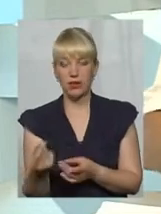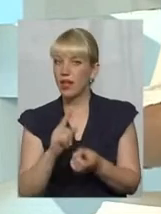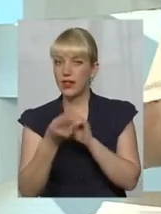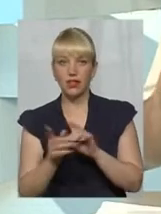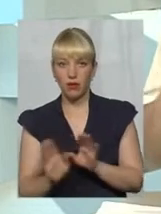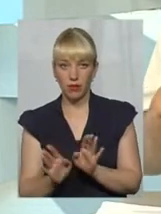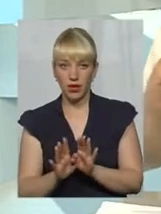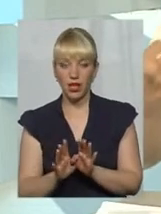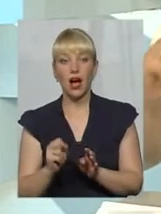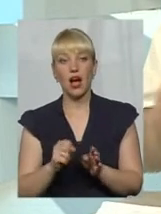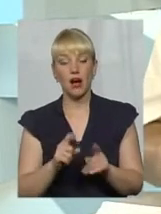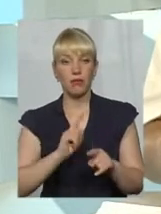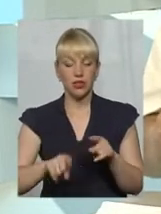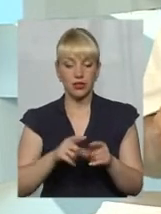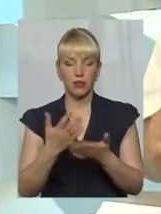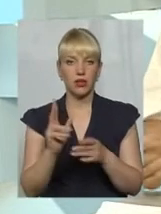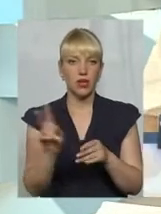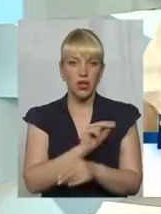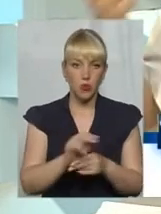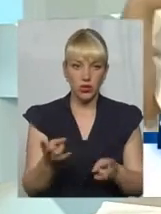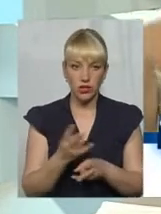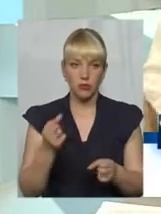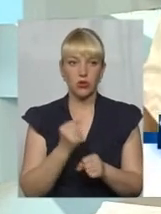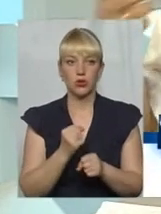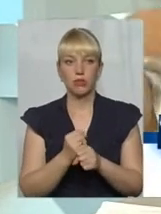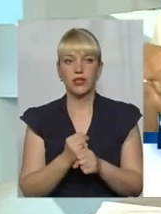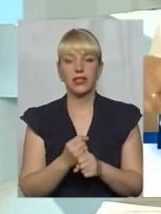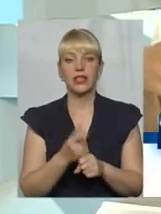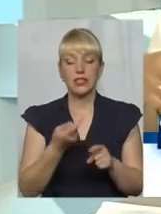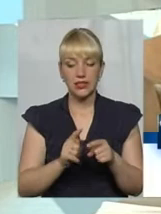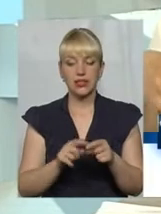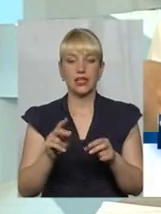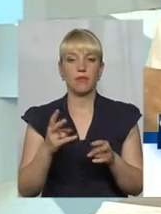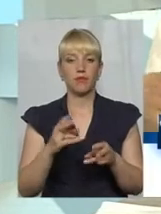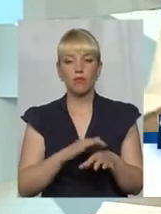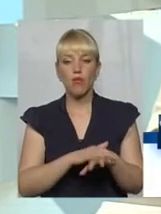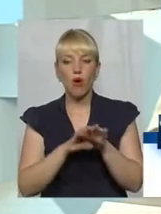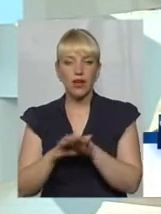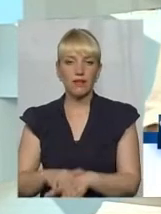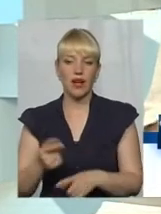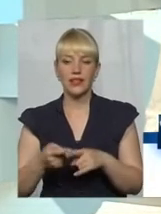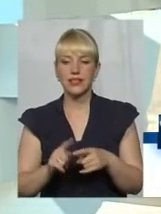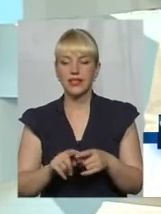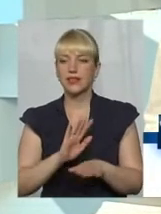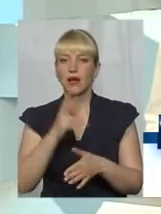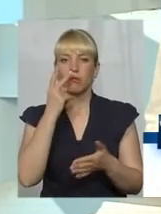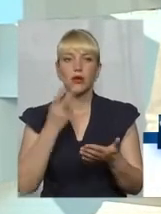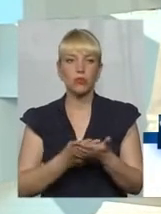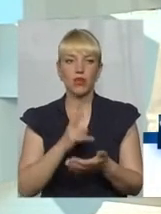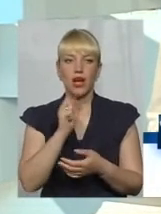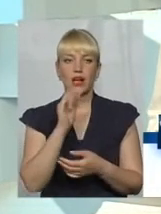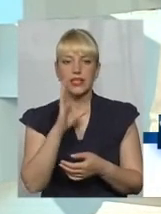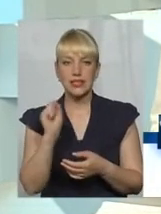Робиться там, якби, оперативно-ремонтний резервний фонд, який покриває ті непередбачувані касові розриви,